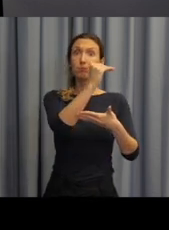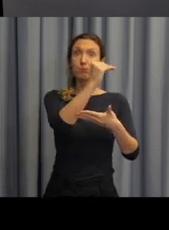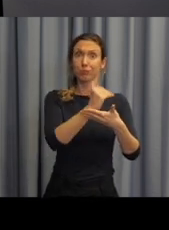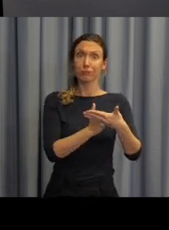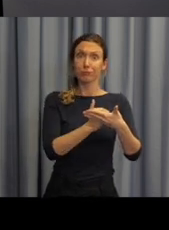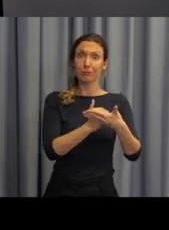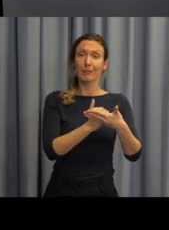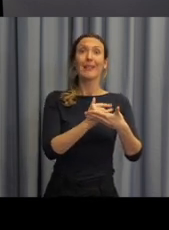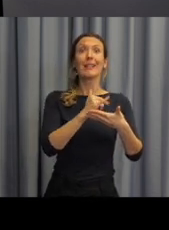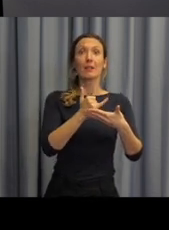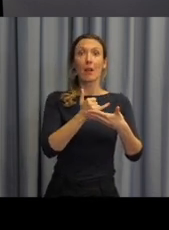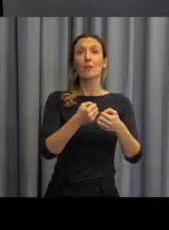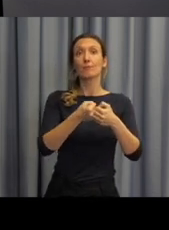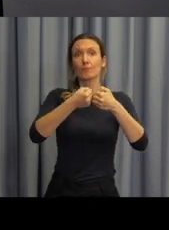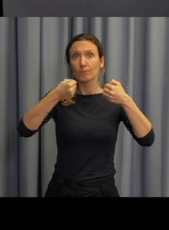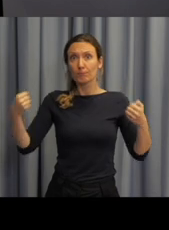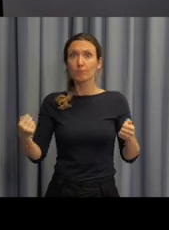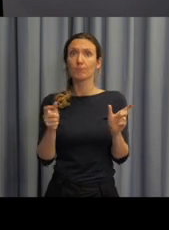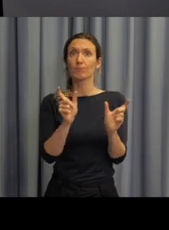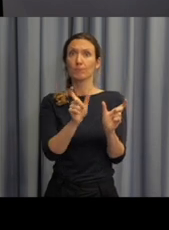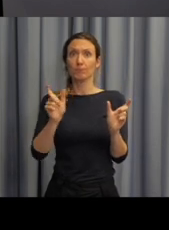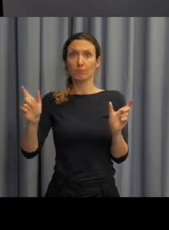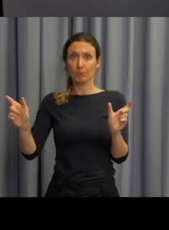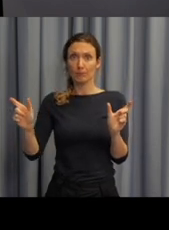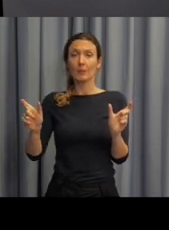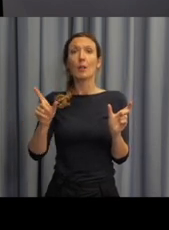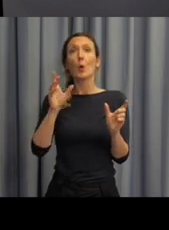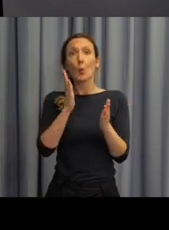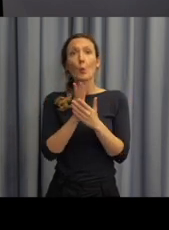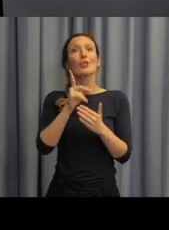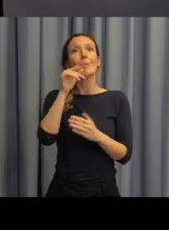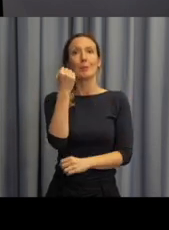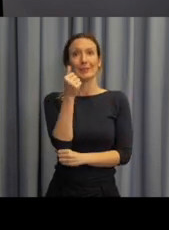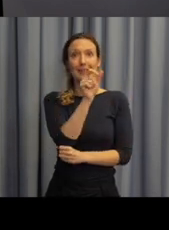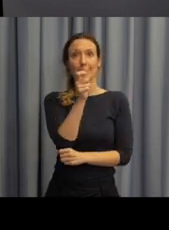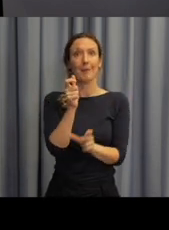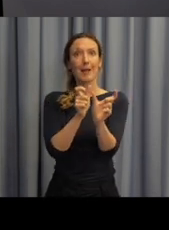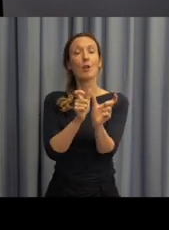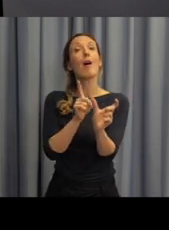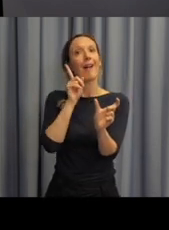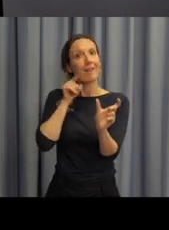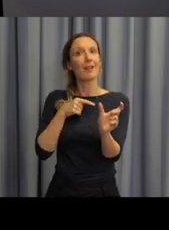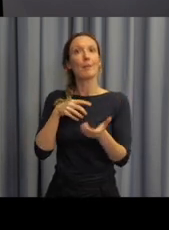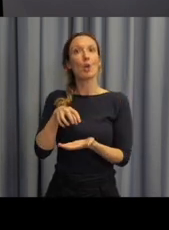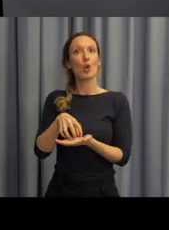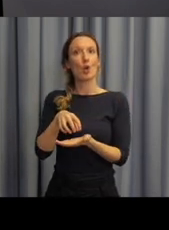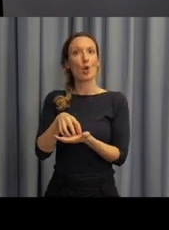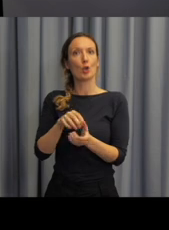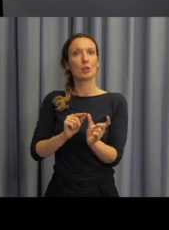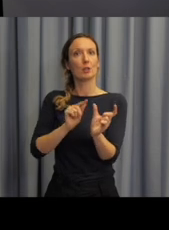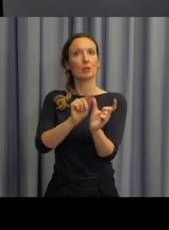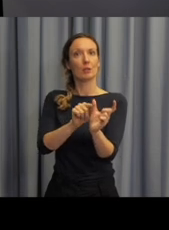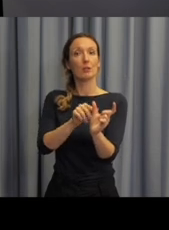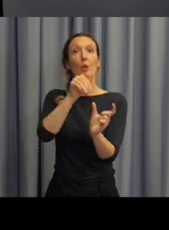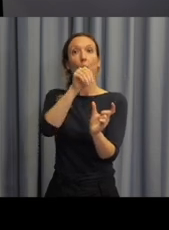o příslušnost podstatného jména k rodů. Je to tedy výklad koncovek šestého